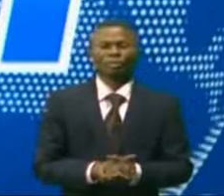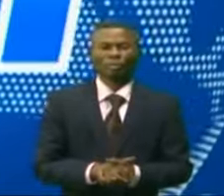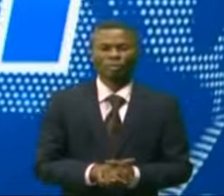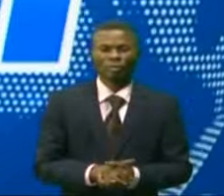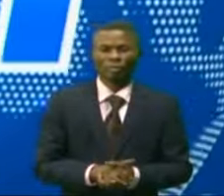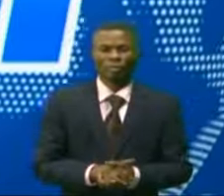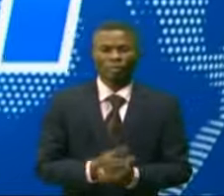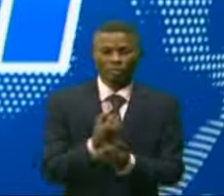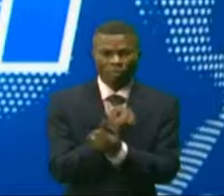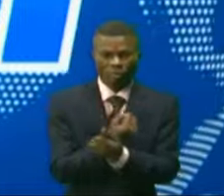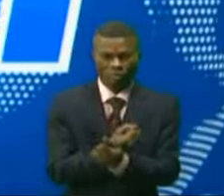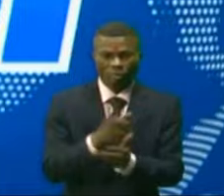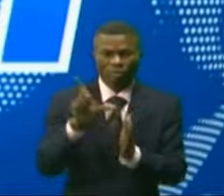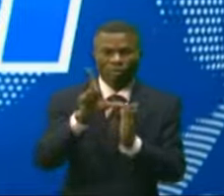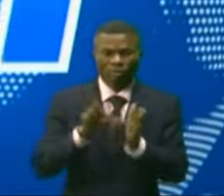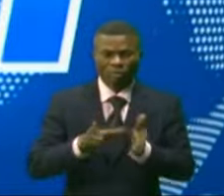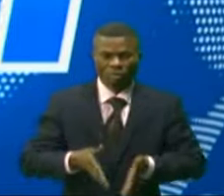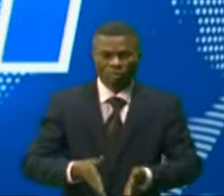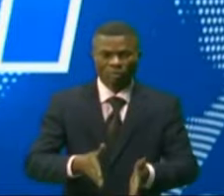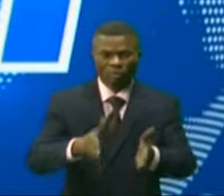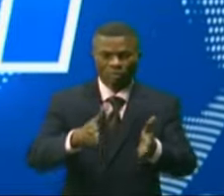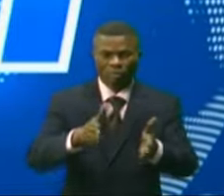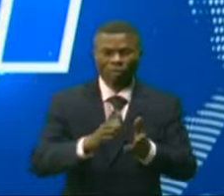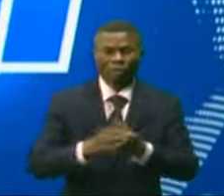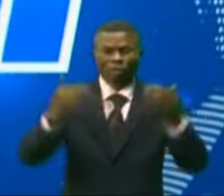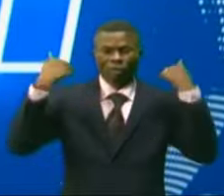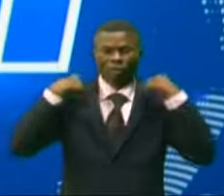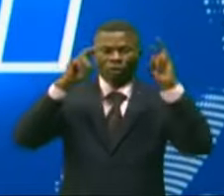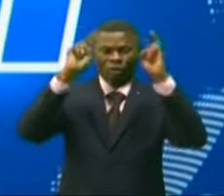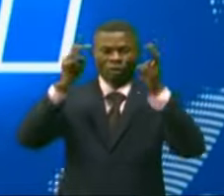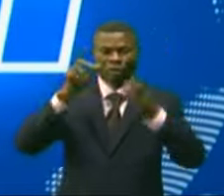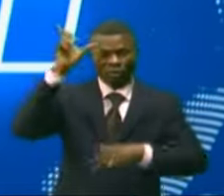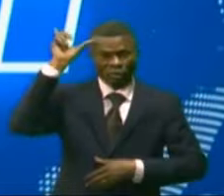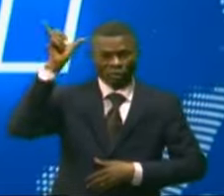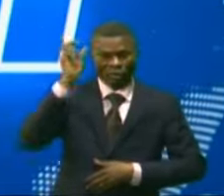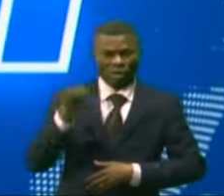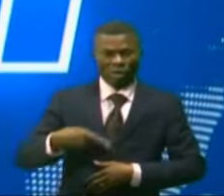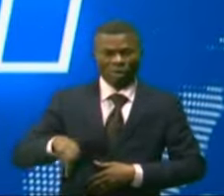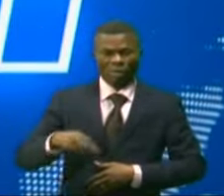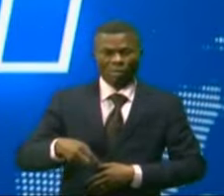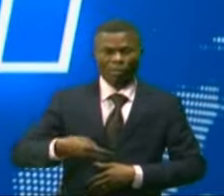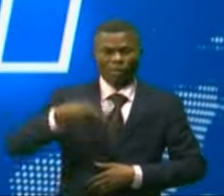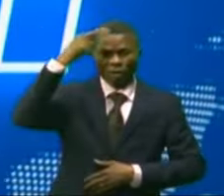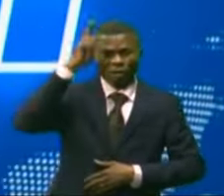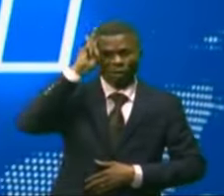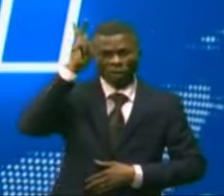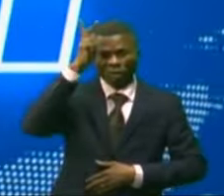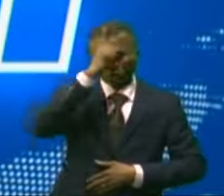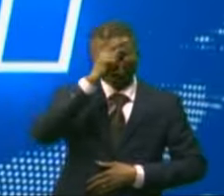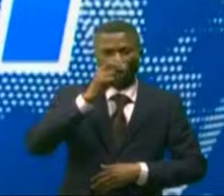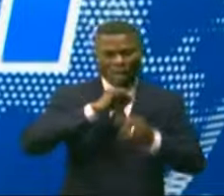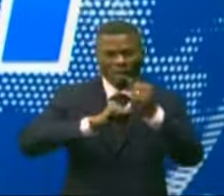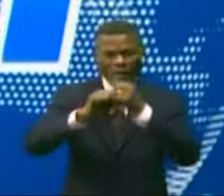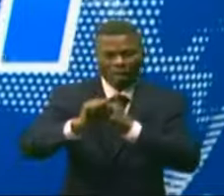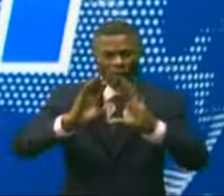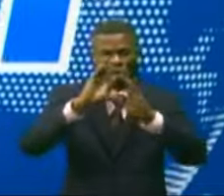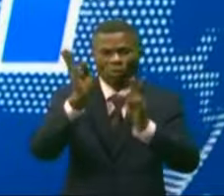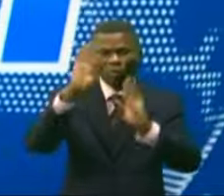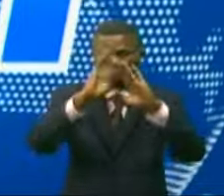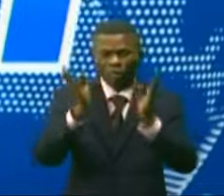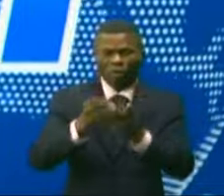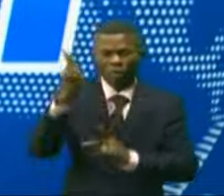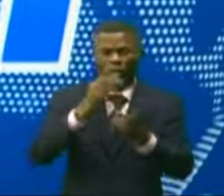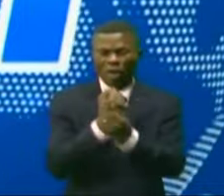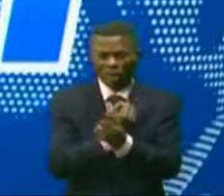Les respects du code de la route, la mer de la ville de Lubumbashi, province du Okatanga, Joyce Tunda a sensibilisé la population au